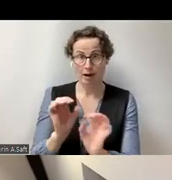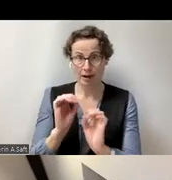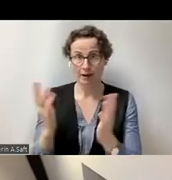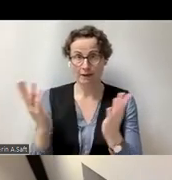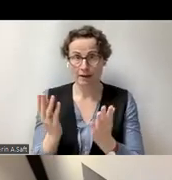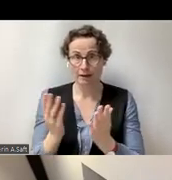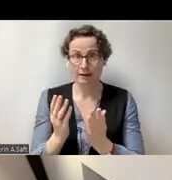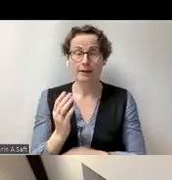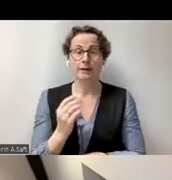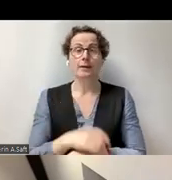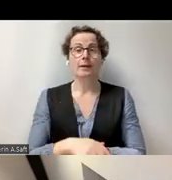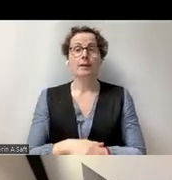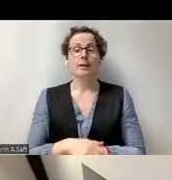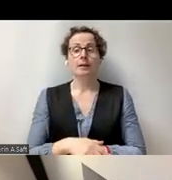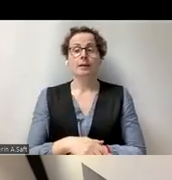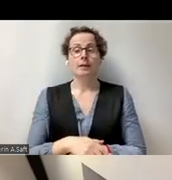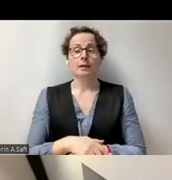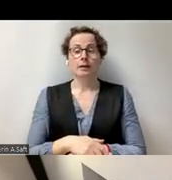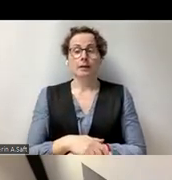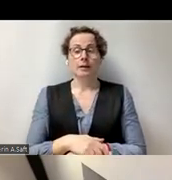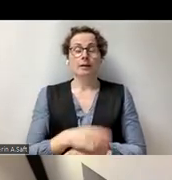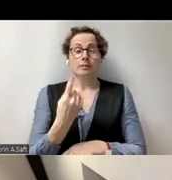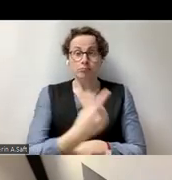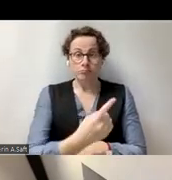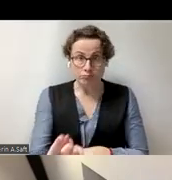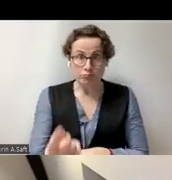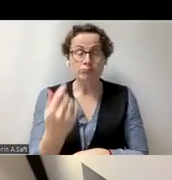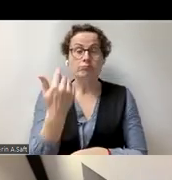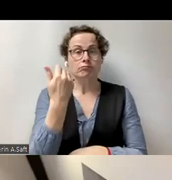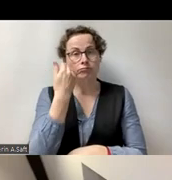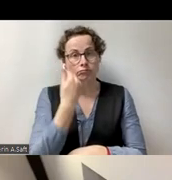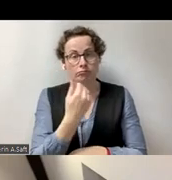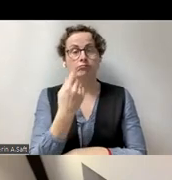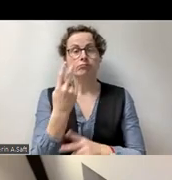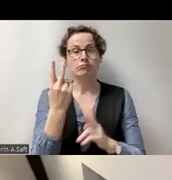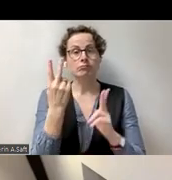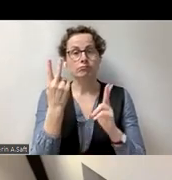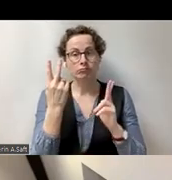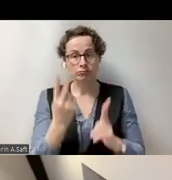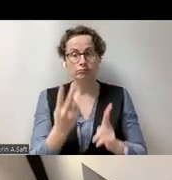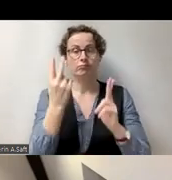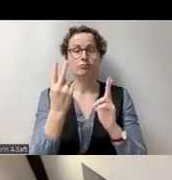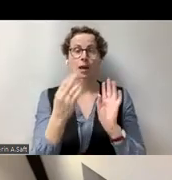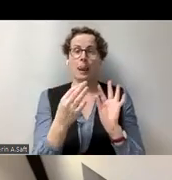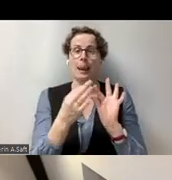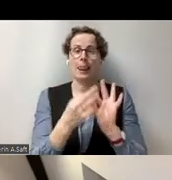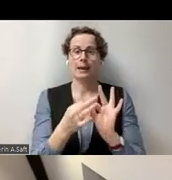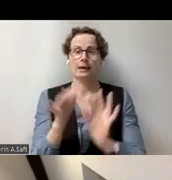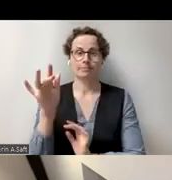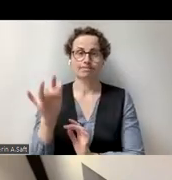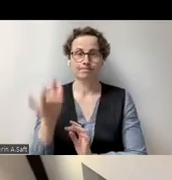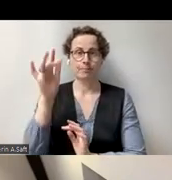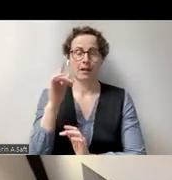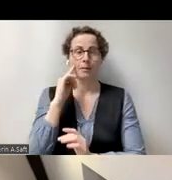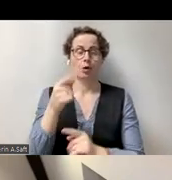Teilnahme, also wir möchten Sie bitten, Ihre Teilnahme zu bestätigen über den Link. Und dann